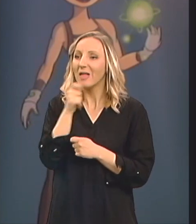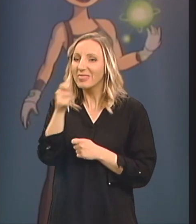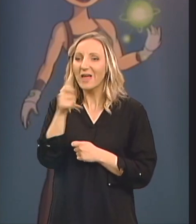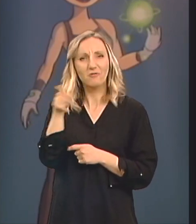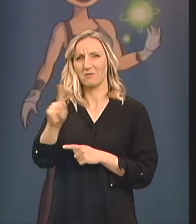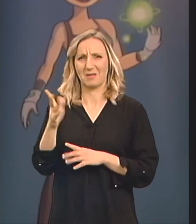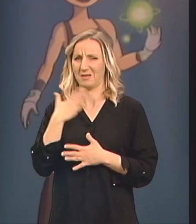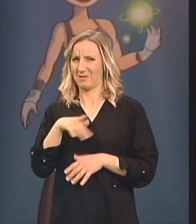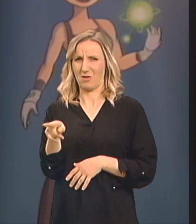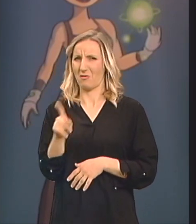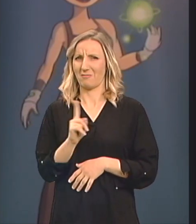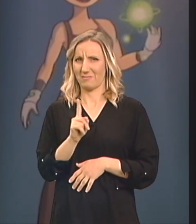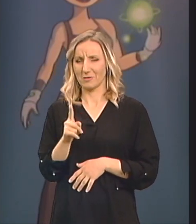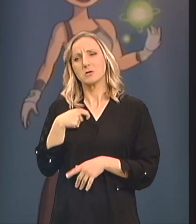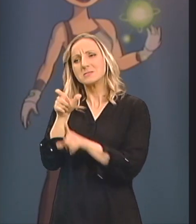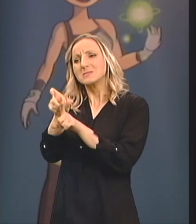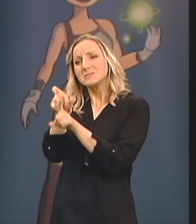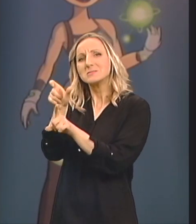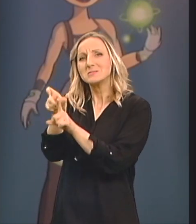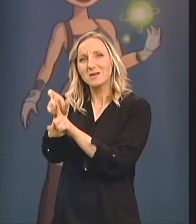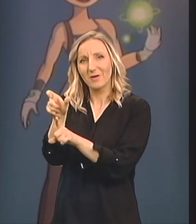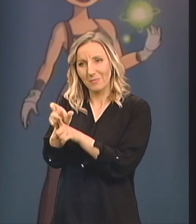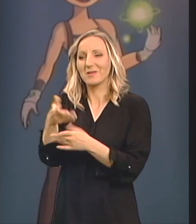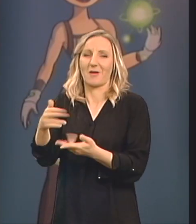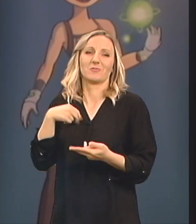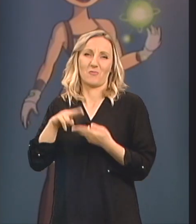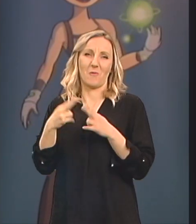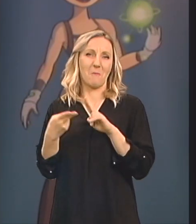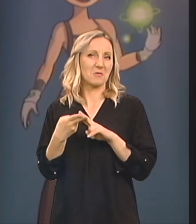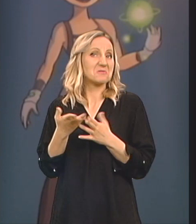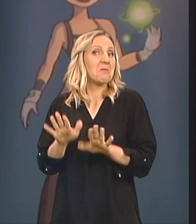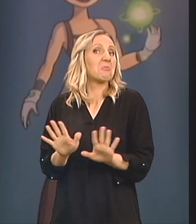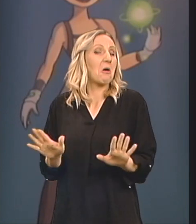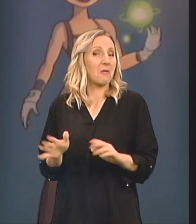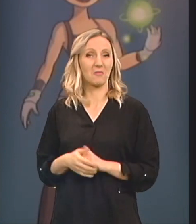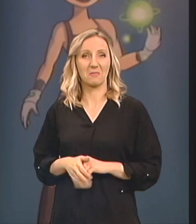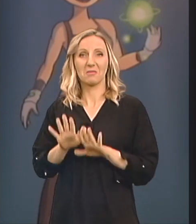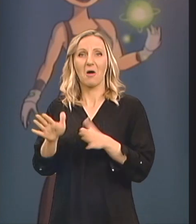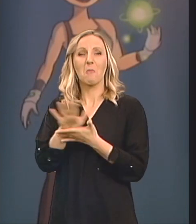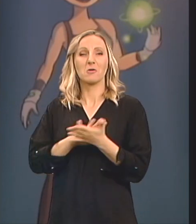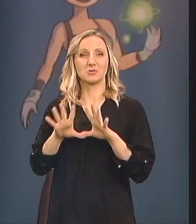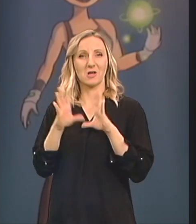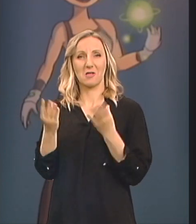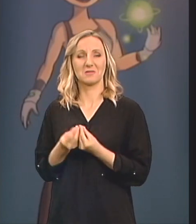Ali uporna sam ja Tu smo se upoznali i tako Tako je sve krenulo